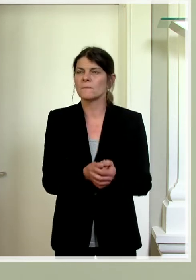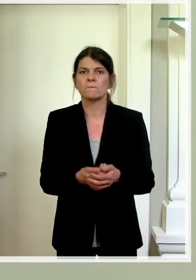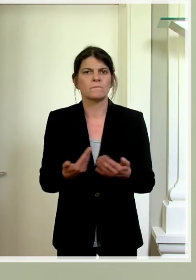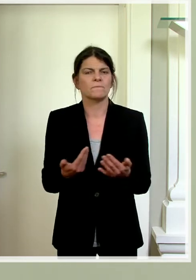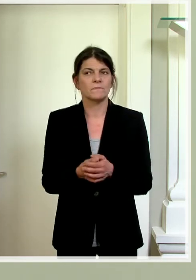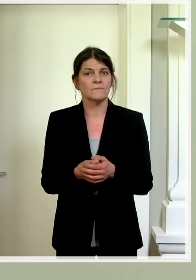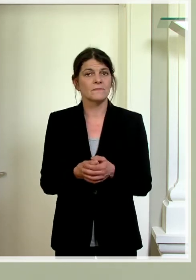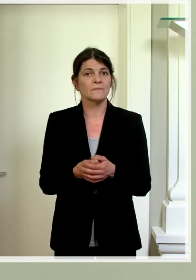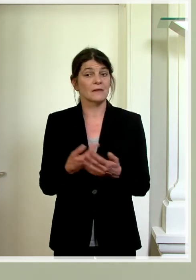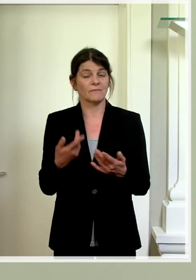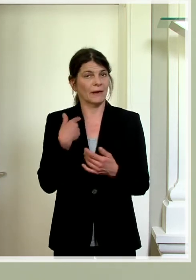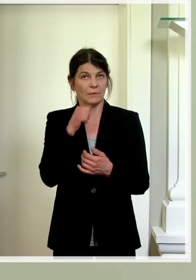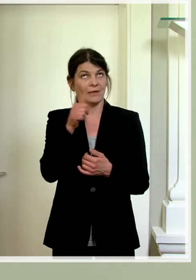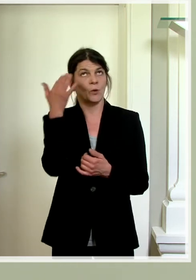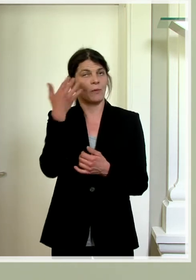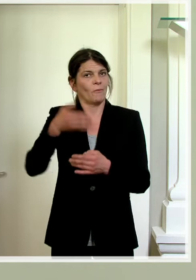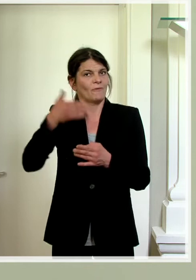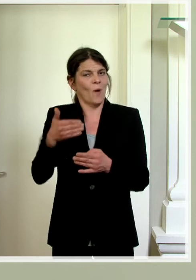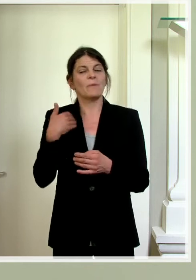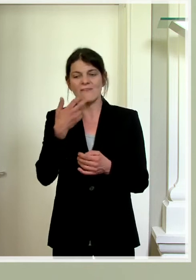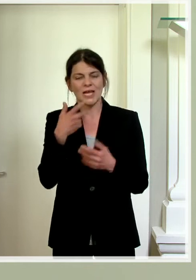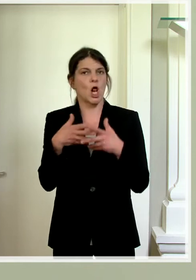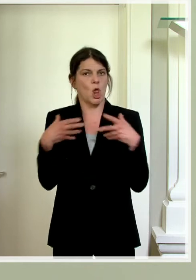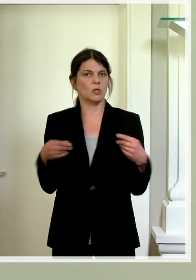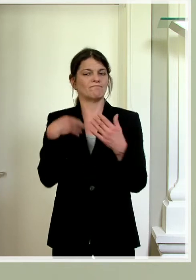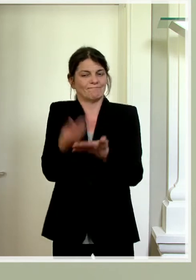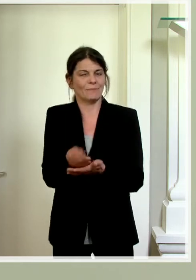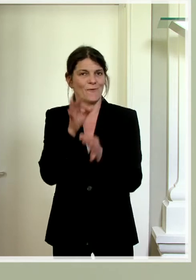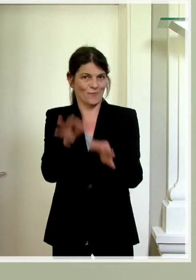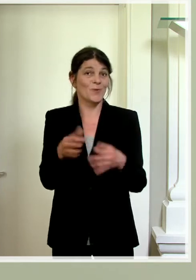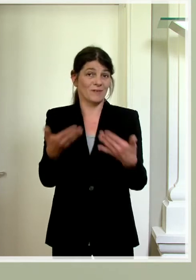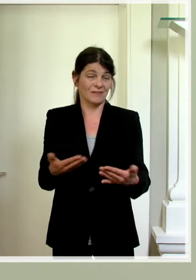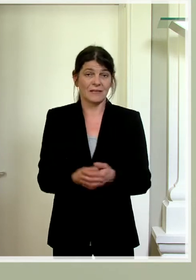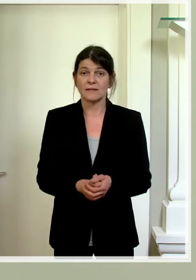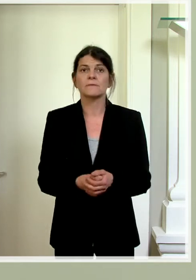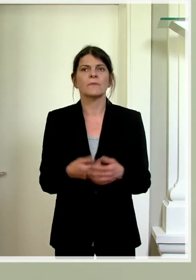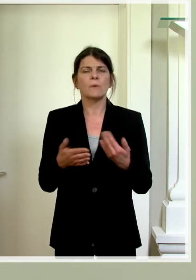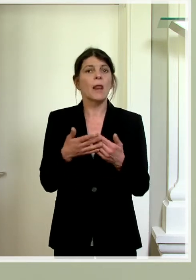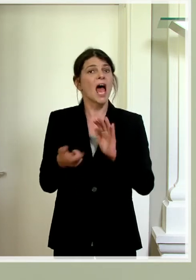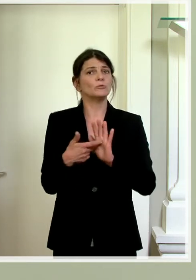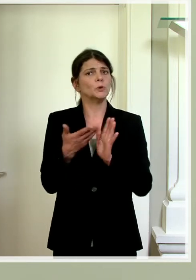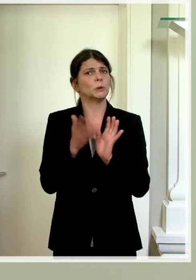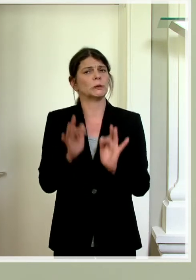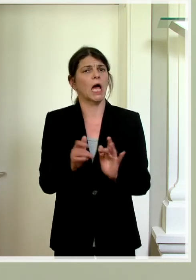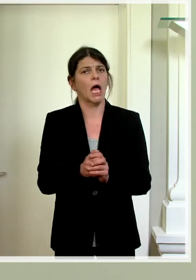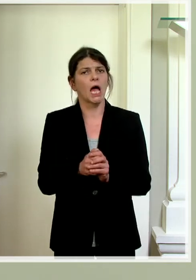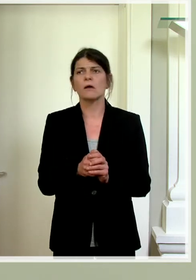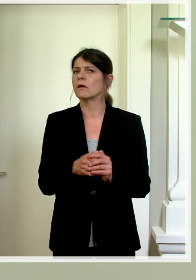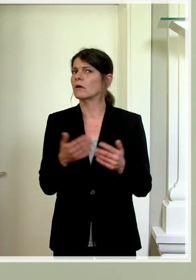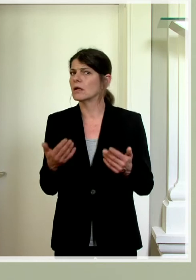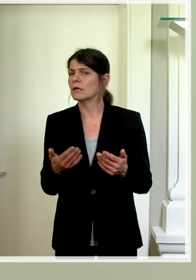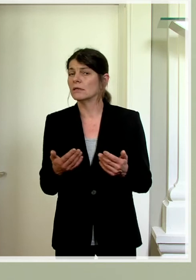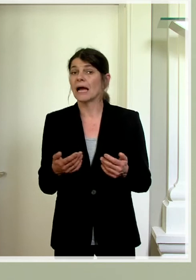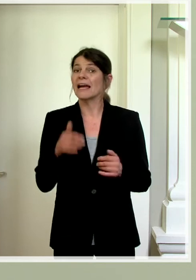die wir nicht im Kopf hatten, jetzt auch Lösungen noch gefunden werden können. sagen, der Anspruch wäre schon da, aber sie fallen vielleicht